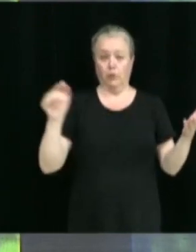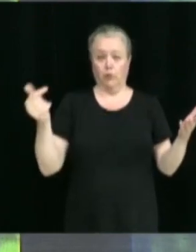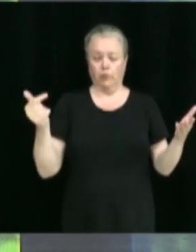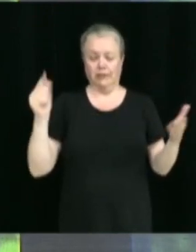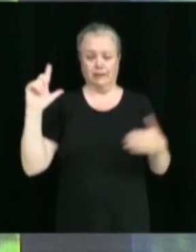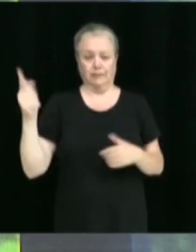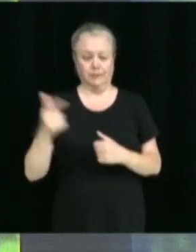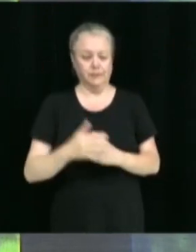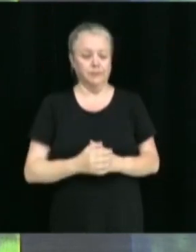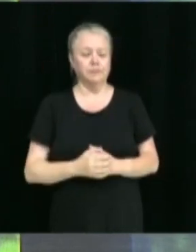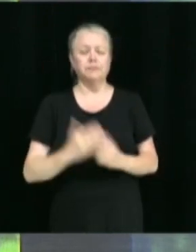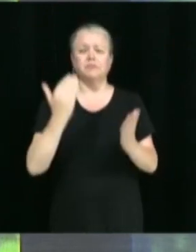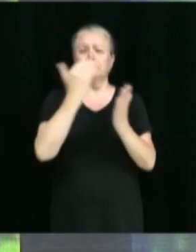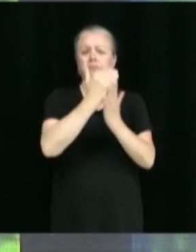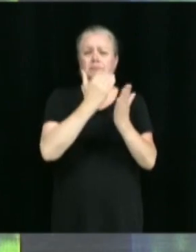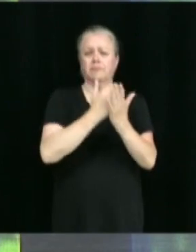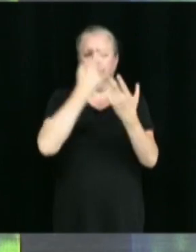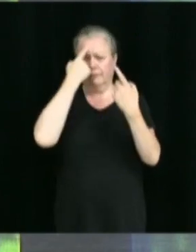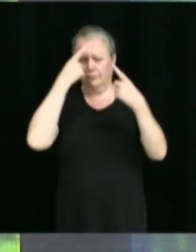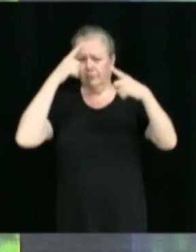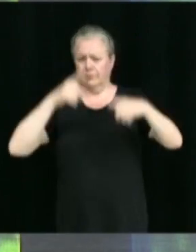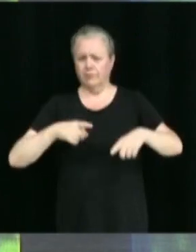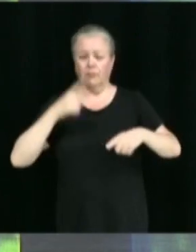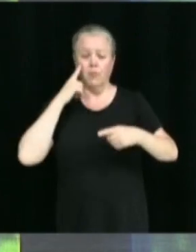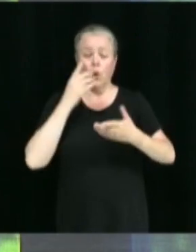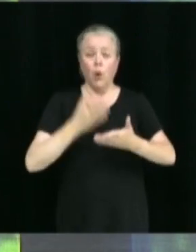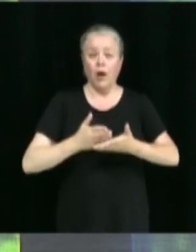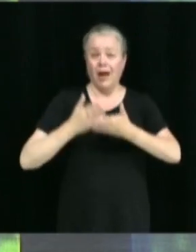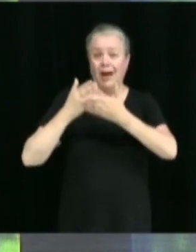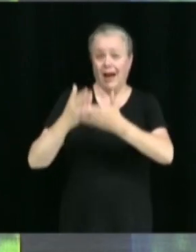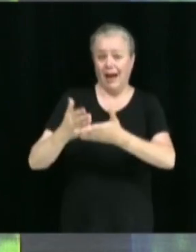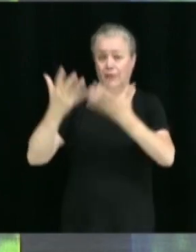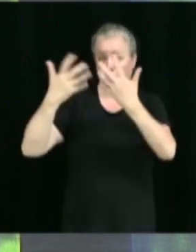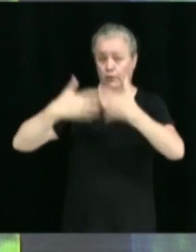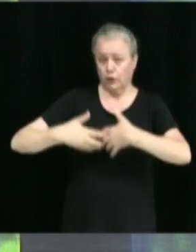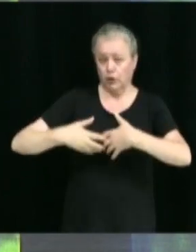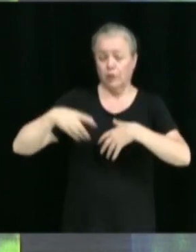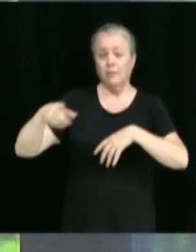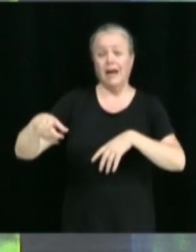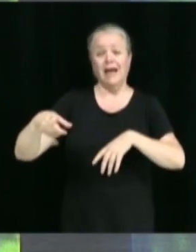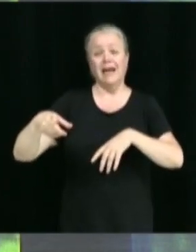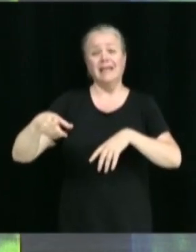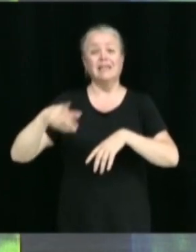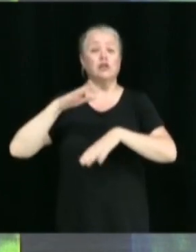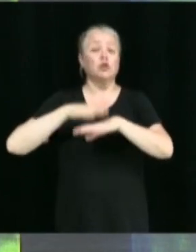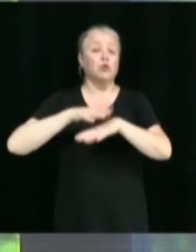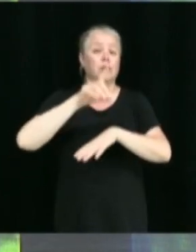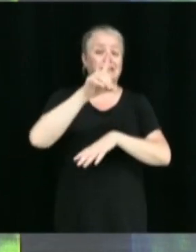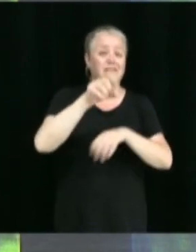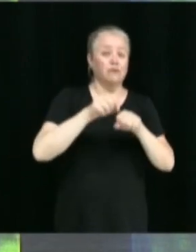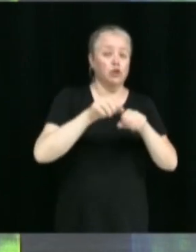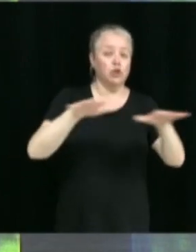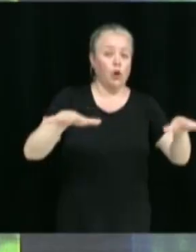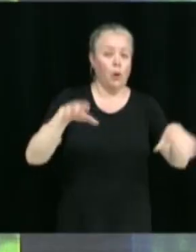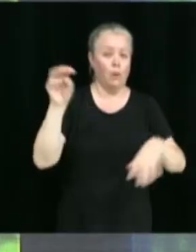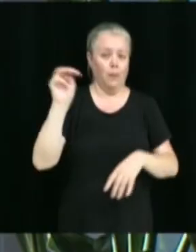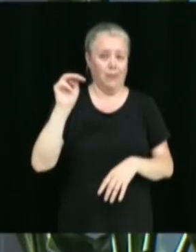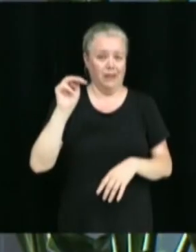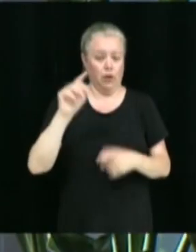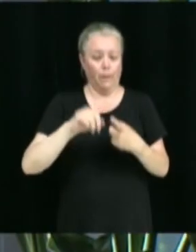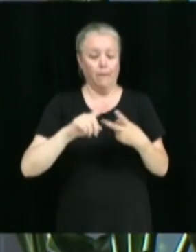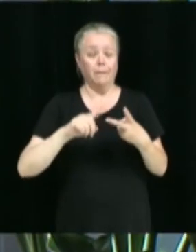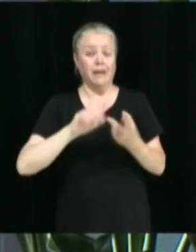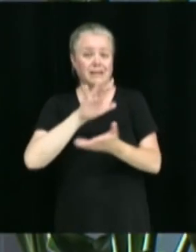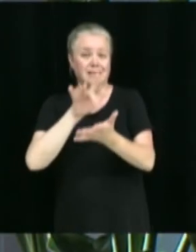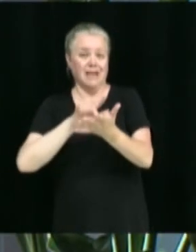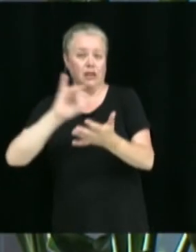Protocole d'entente à intervenir pour l'aide au fonctionnement de diffusion Momentum du Centre Jacques et Michel Auger et du Carré 150. C